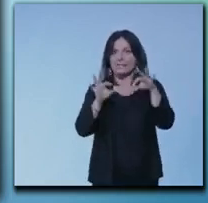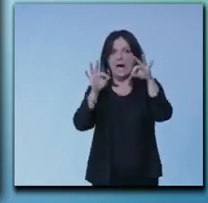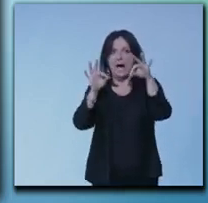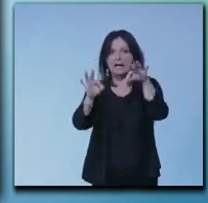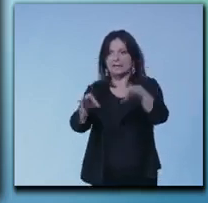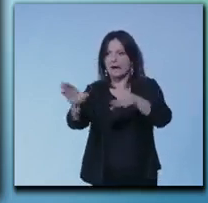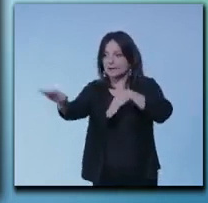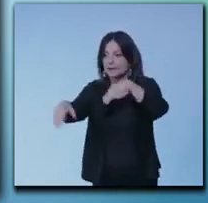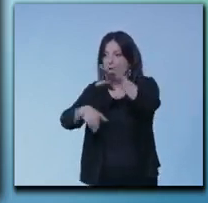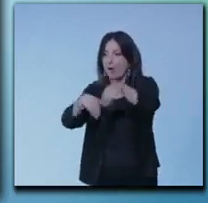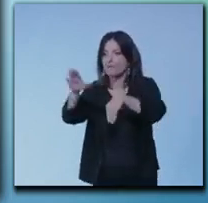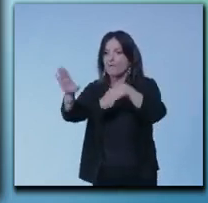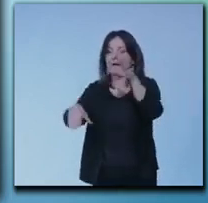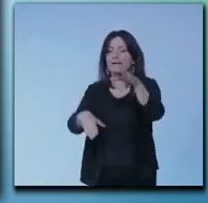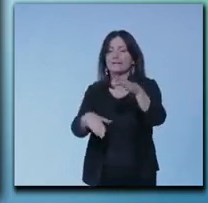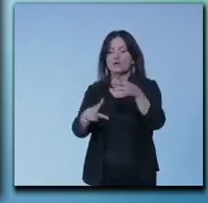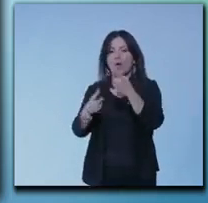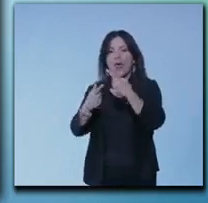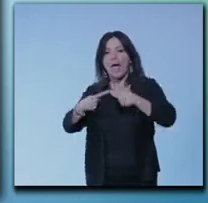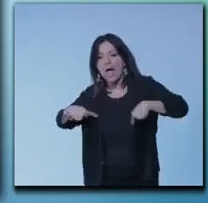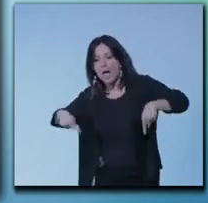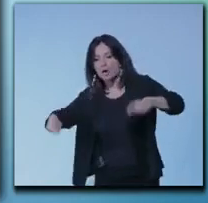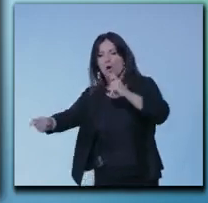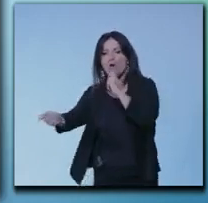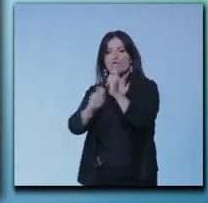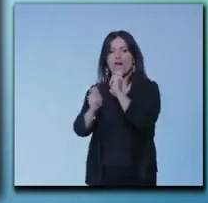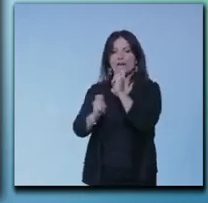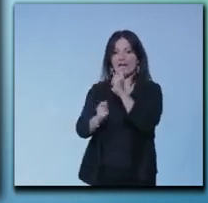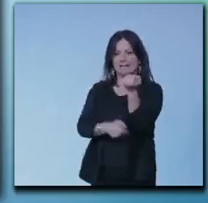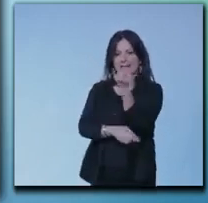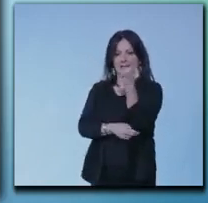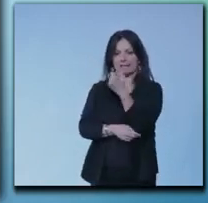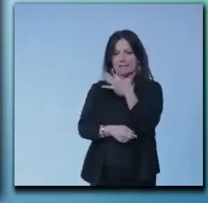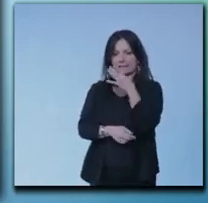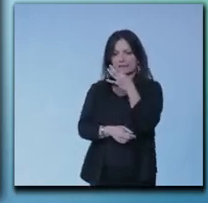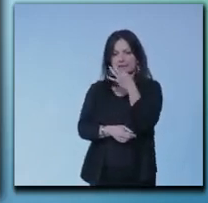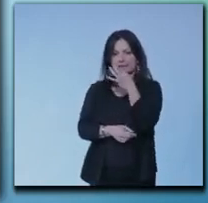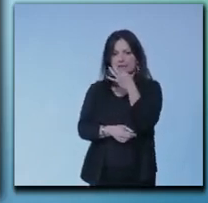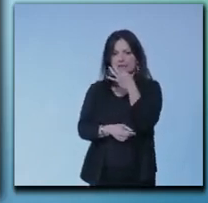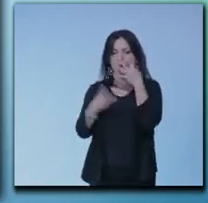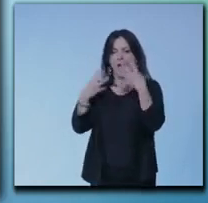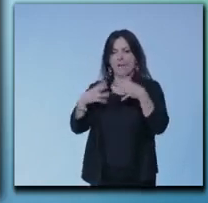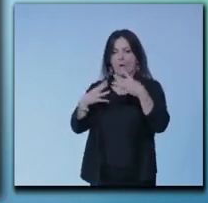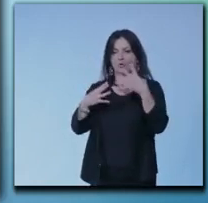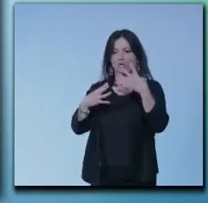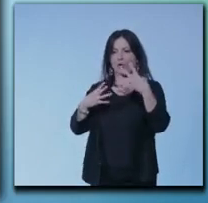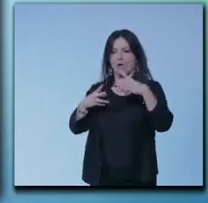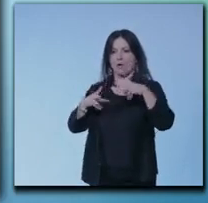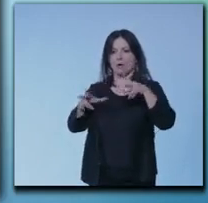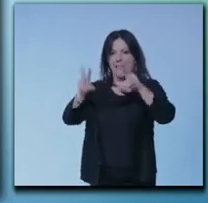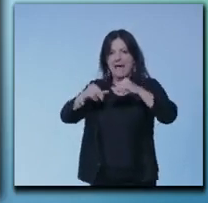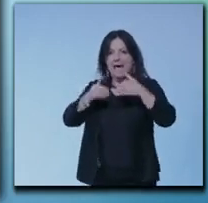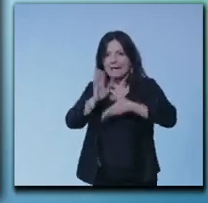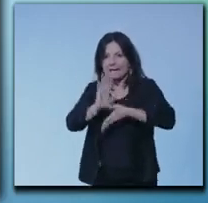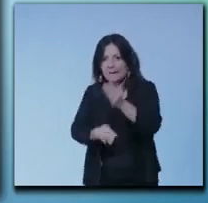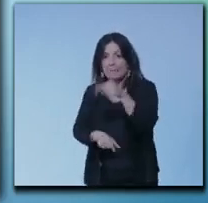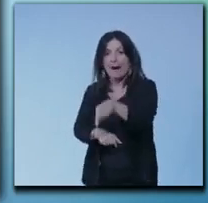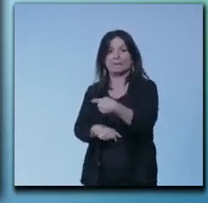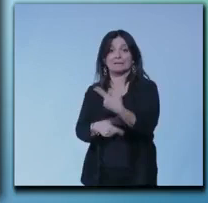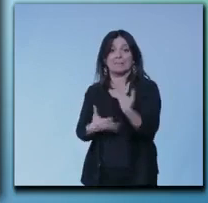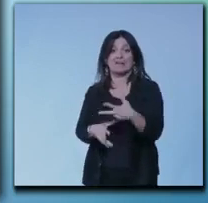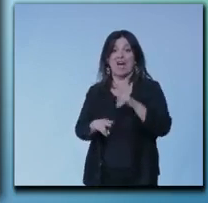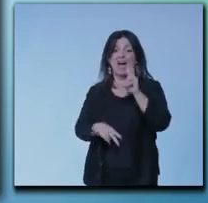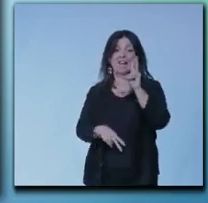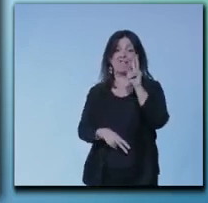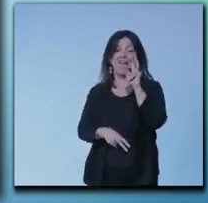convocazione della conferenza dei servizi e quindi diciamo che i motori della macchina sono riavviati, dopo solo vent'anni, dico dopo solo